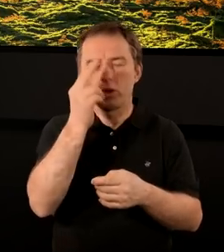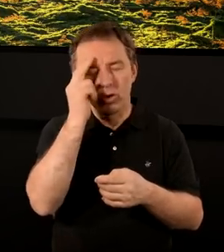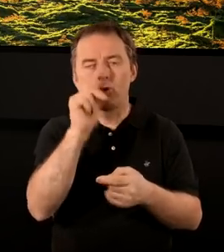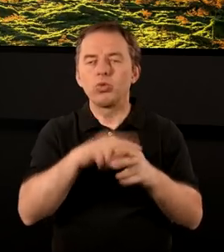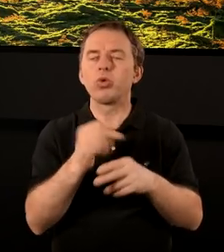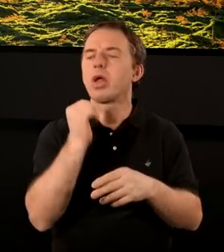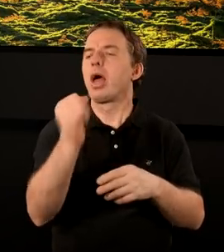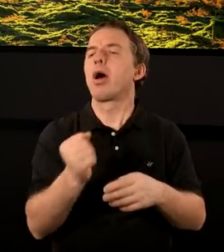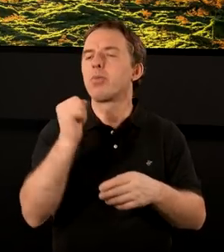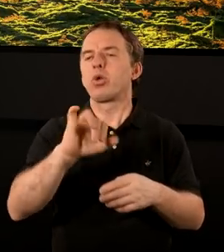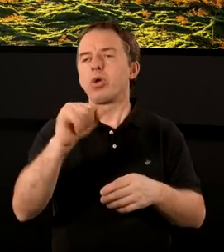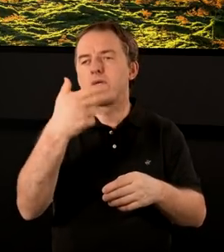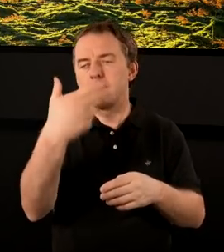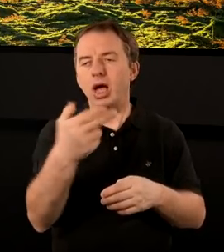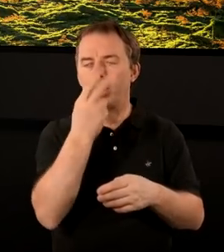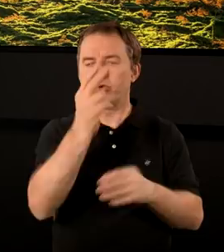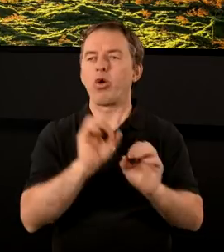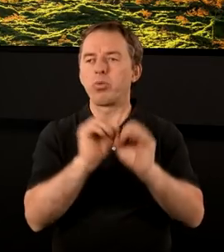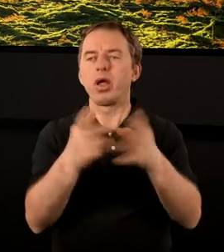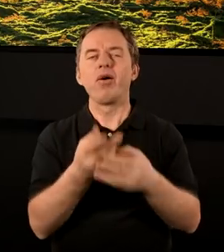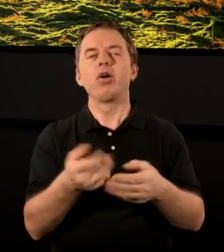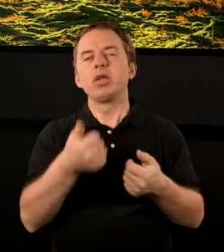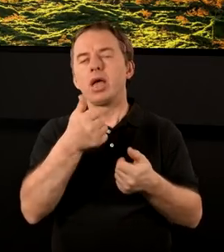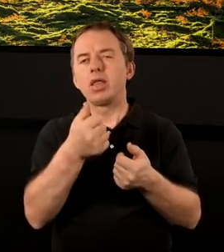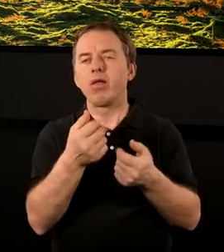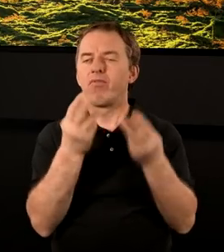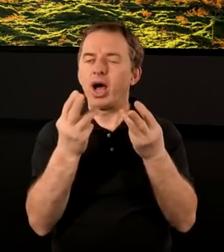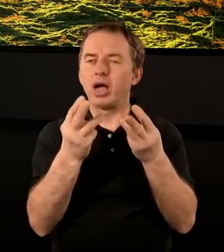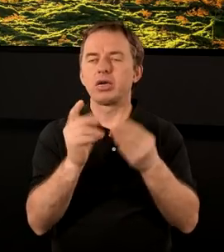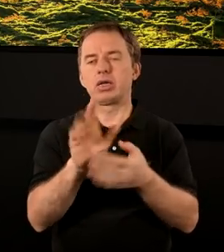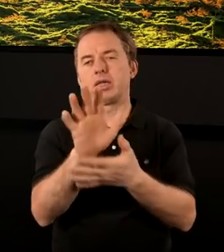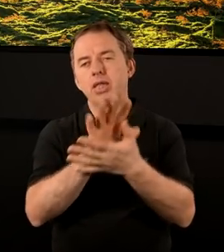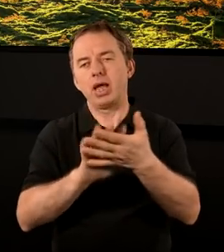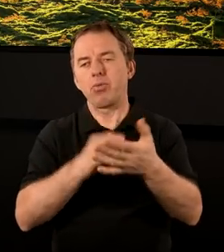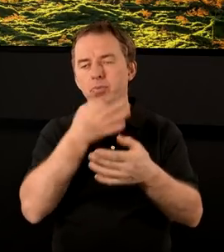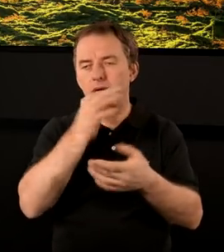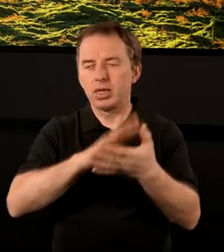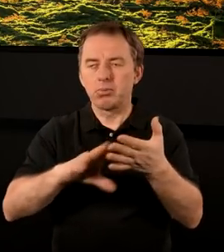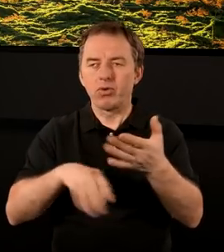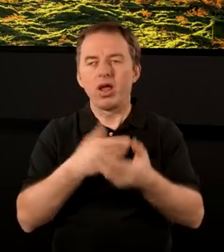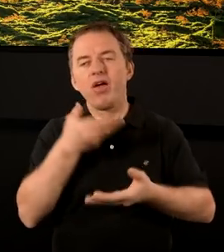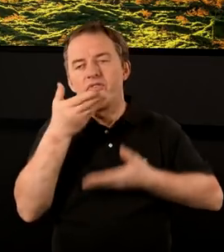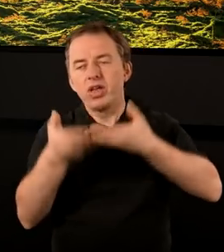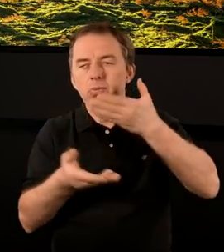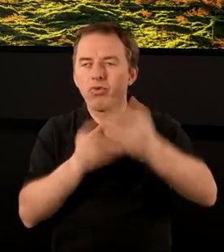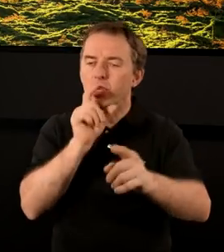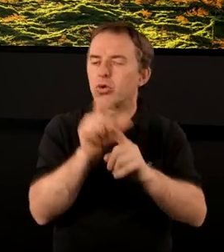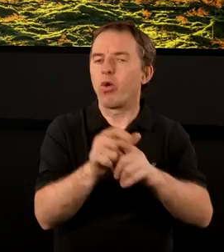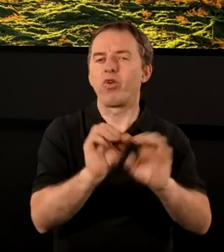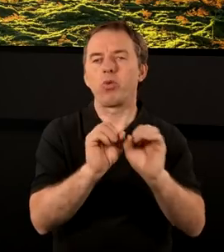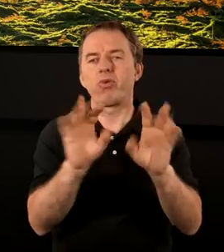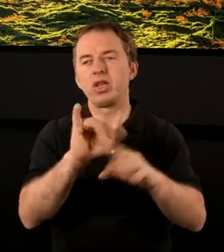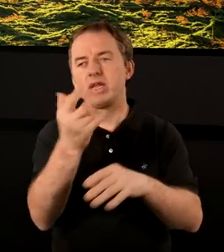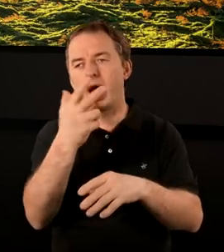apostoł Jan. Jednym z takich ważnych tekstów Pisma Świętego, wypowiedzi, które są w